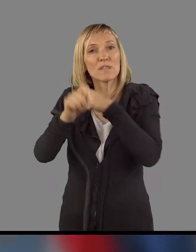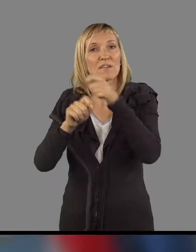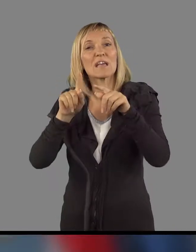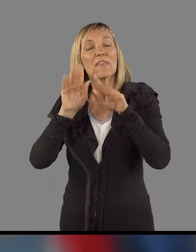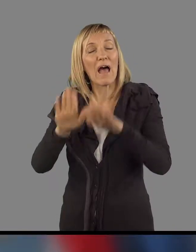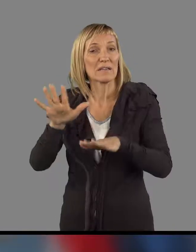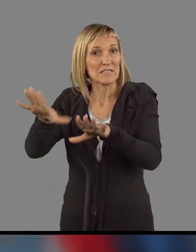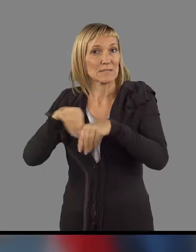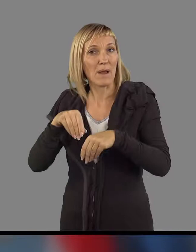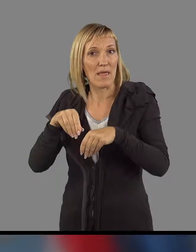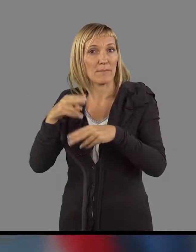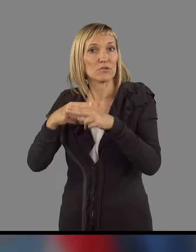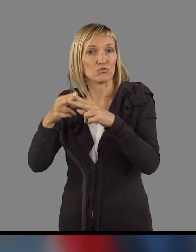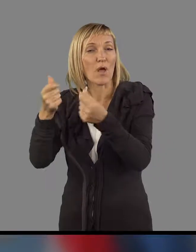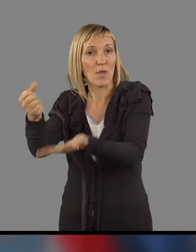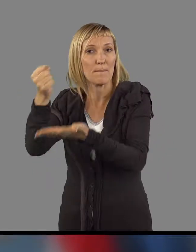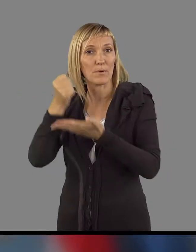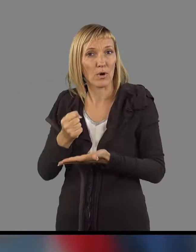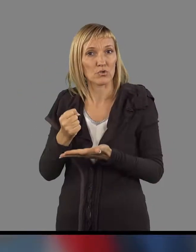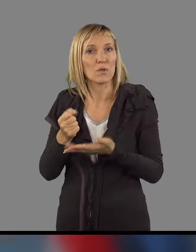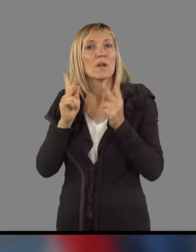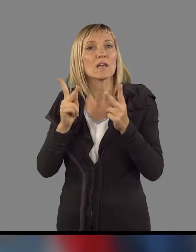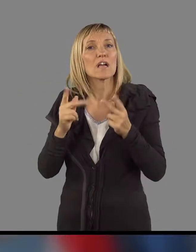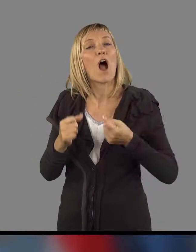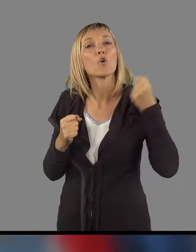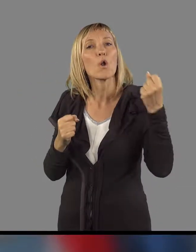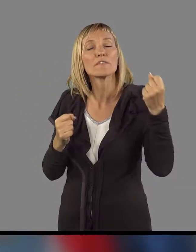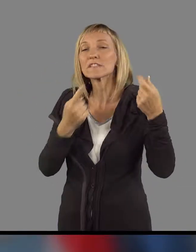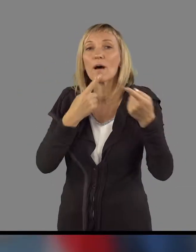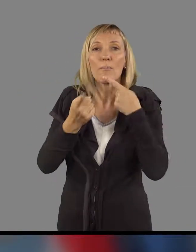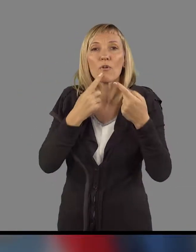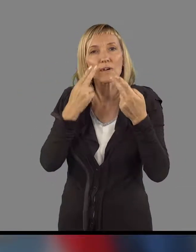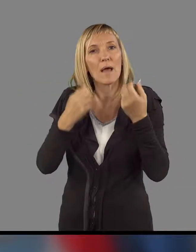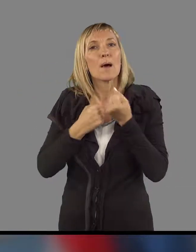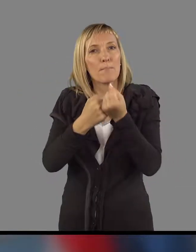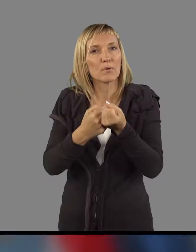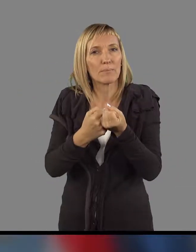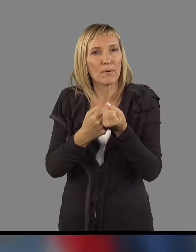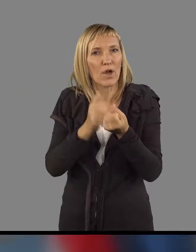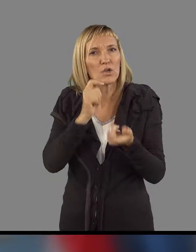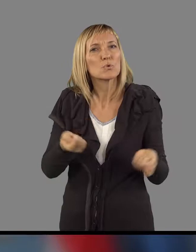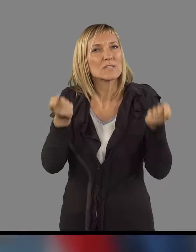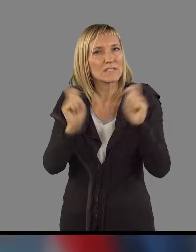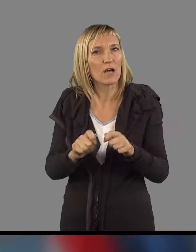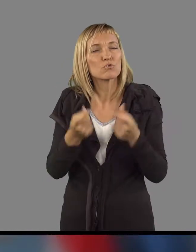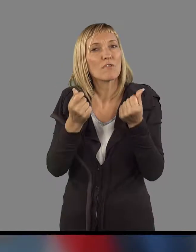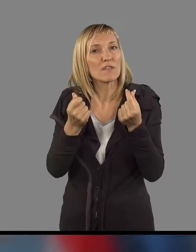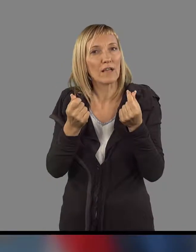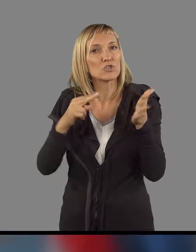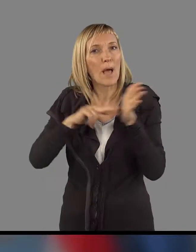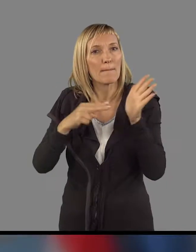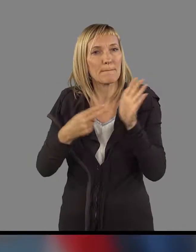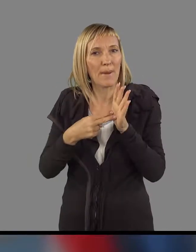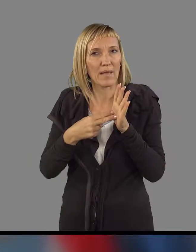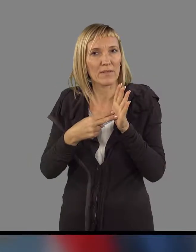proračuna in pa tudi kako ste z levico pri pogovorih o podpori. Jutri se zaključuje finančna konstrukcija,